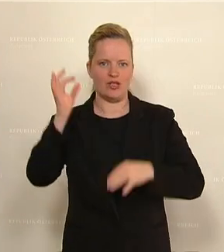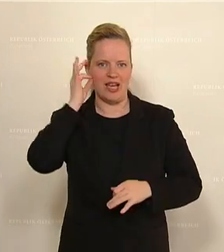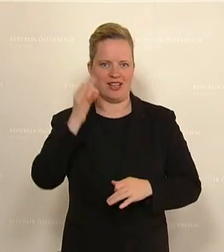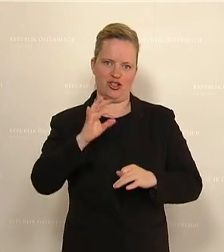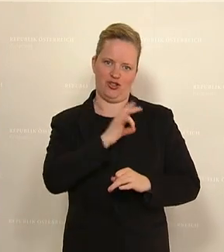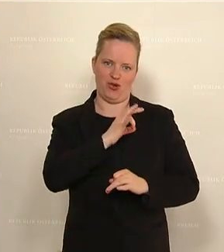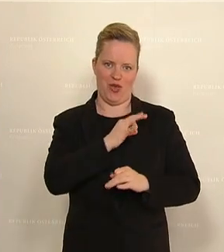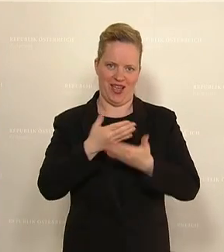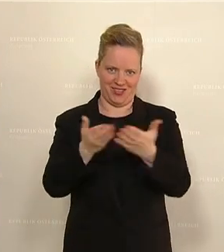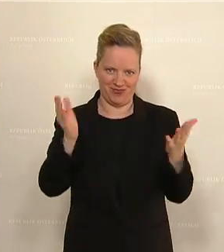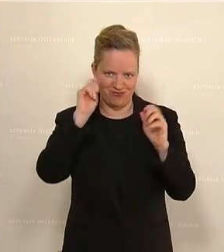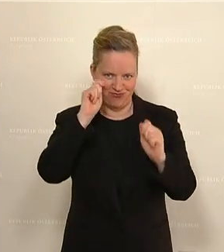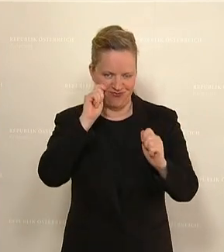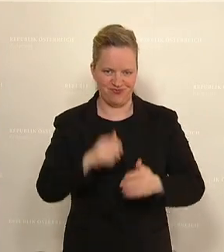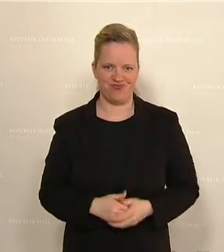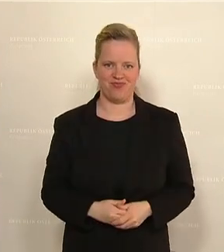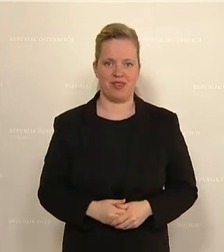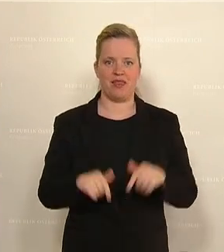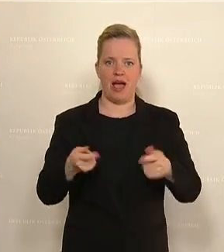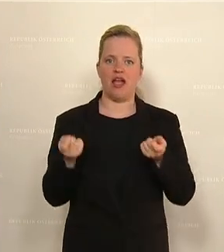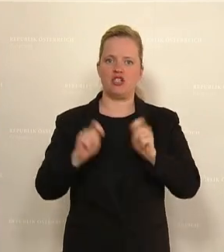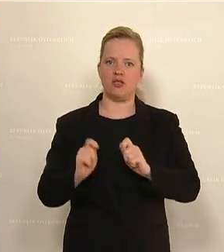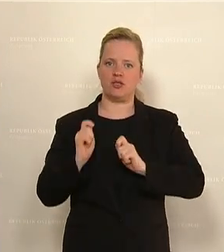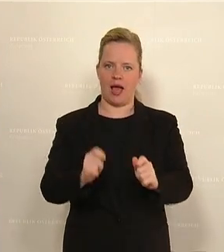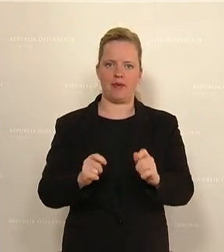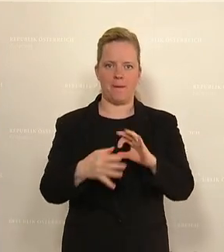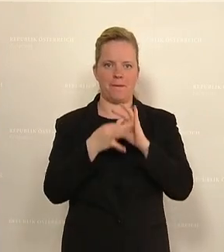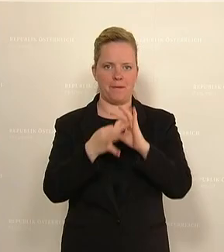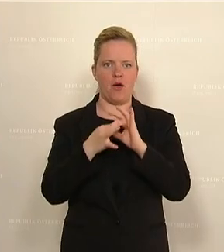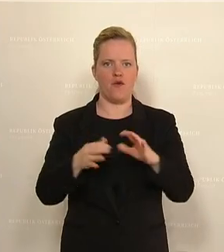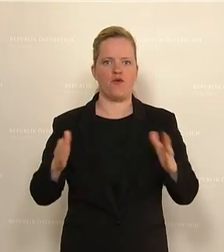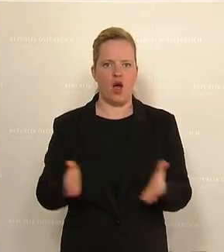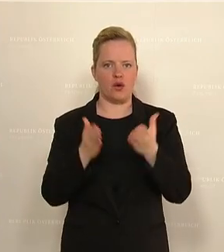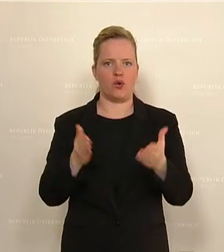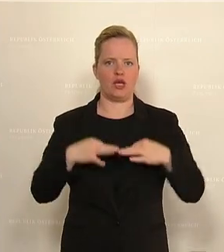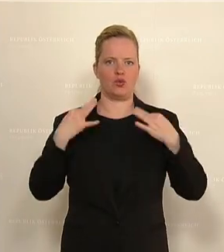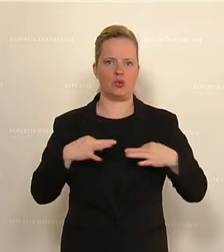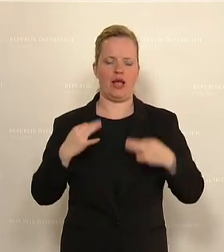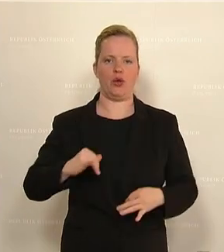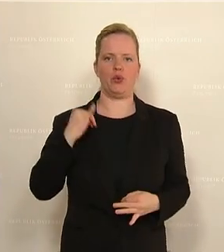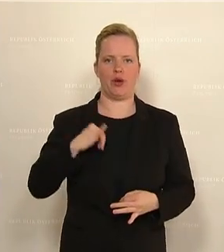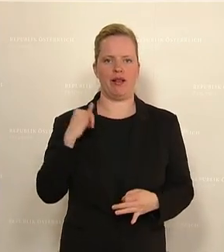zur individuellen Früherkennung und Prophylaxe einschließlich gesunder Ernährung enthalten sein soll.